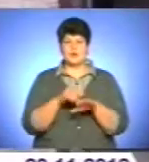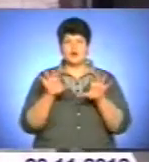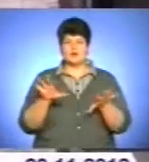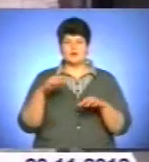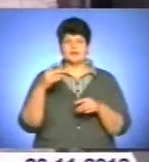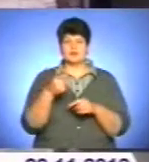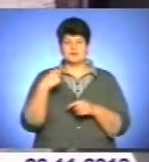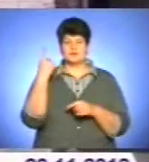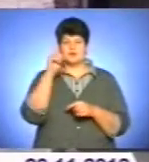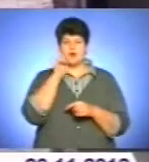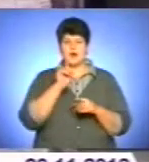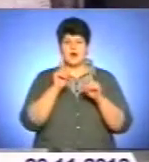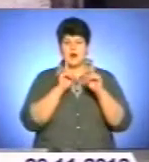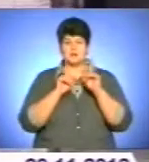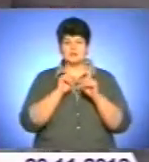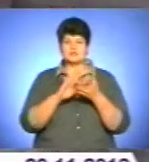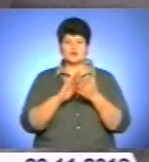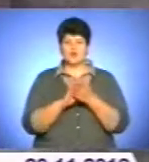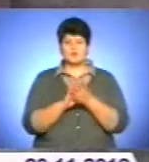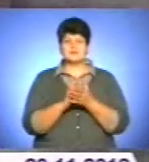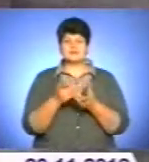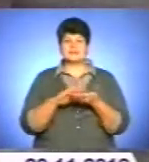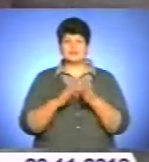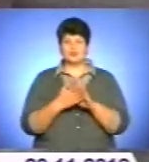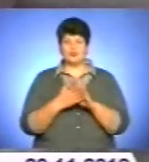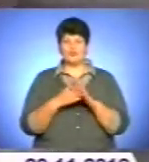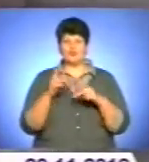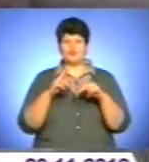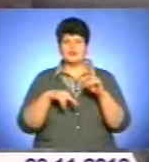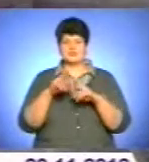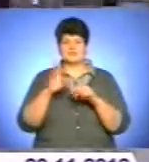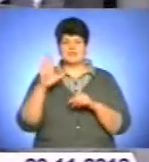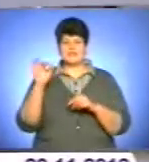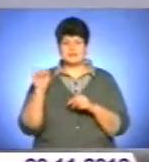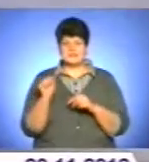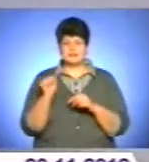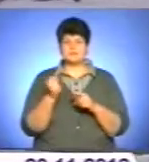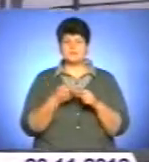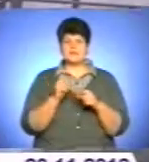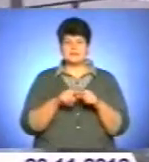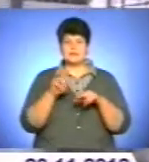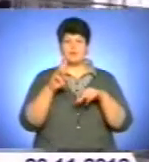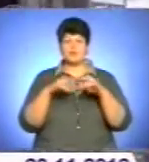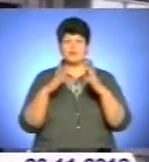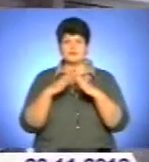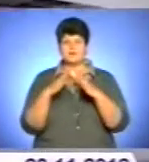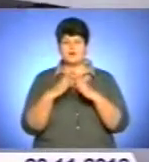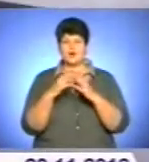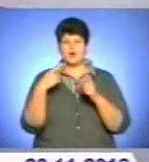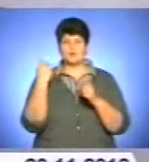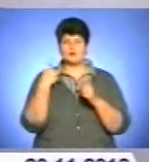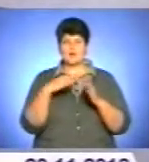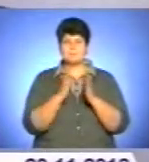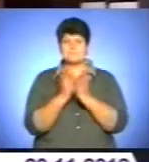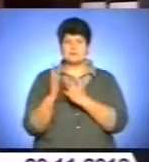Олексій Кайда ознайомився зі станом будівництва двох найпроблемніших об'єктів соціального призначення. Це буділля Тернопільської обласної бібліотеки і